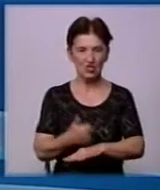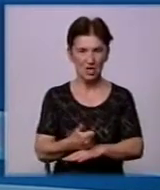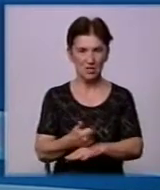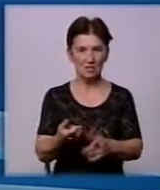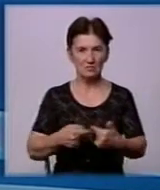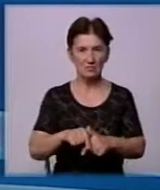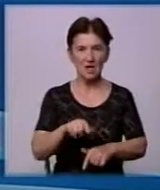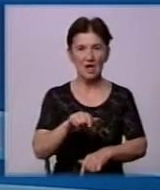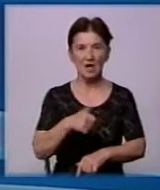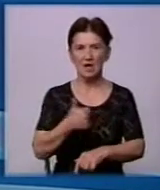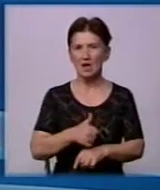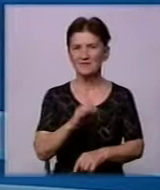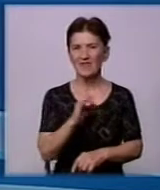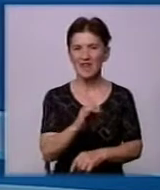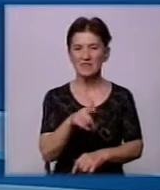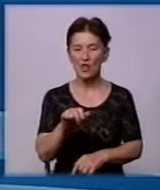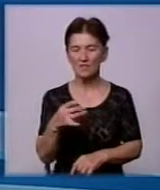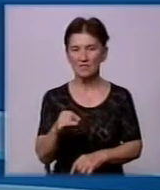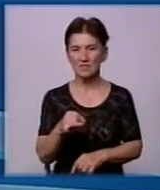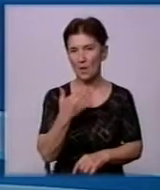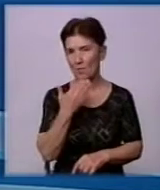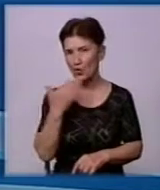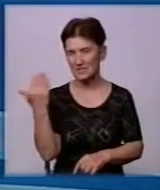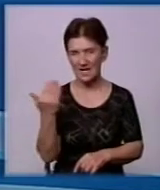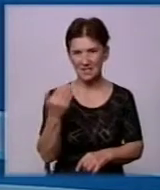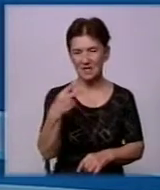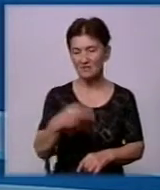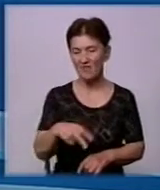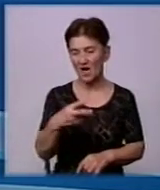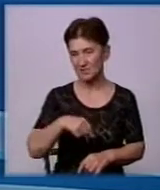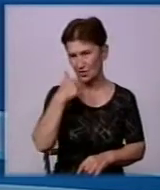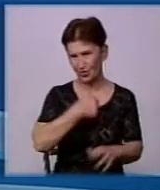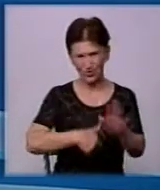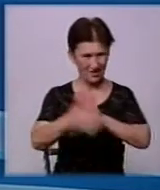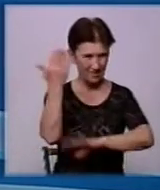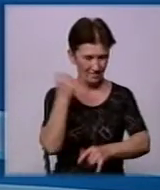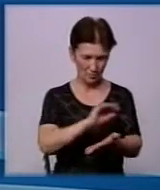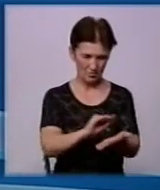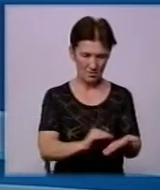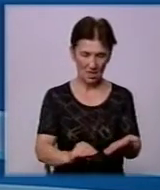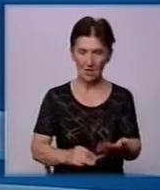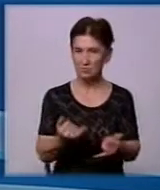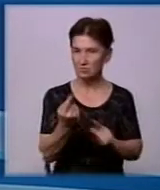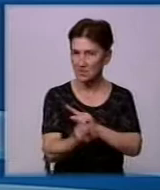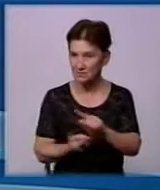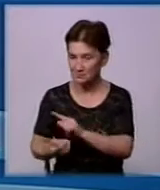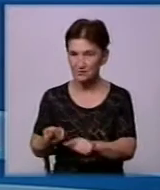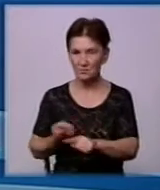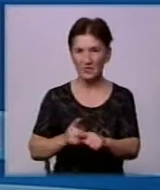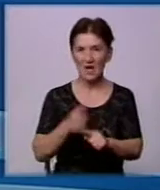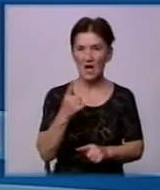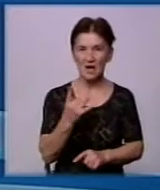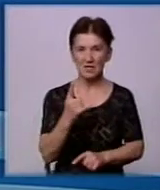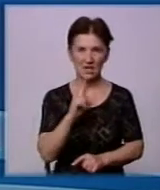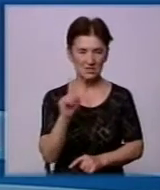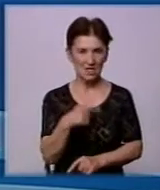Світлана Балакірєва. Останнє положення змінювали 20 років тому. У положенні залишили пункт про те, що звання присвоються раз на рік.